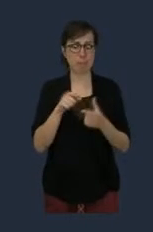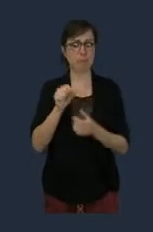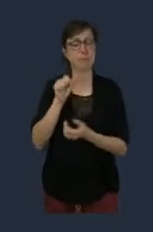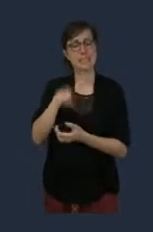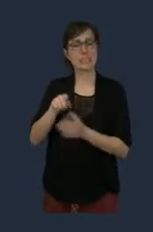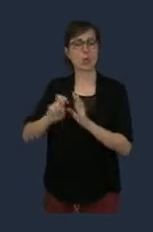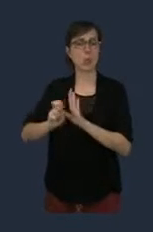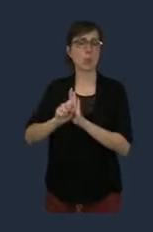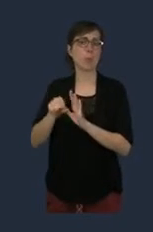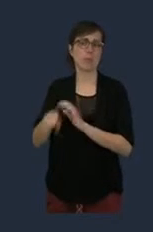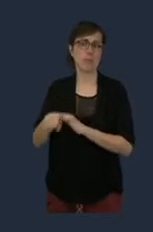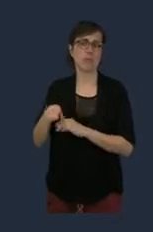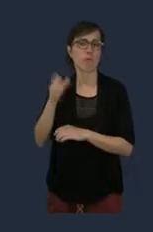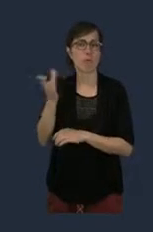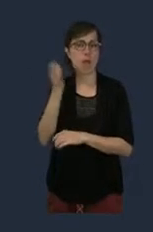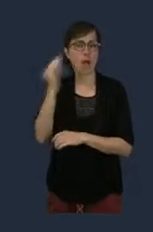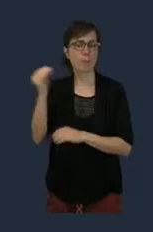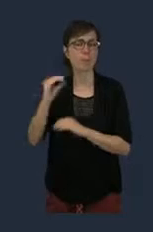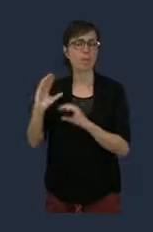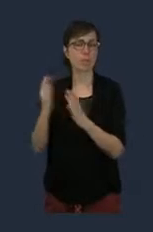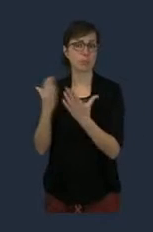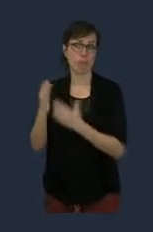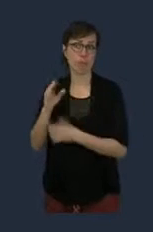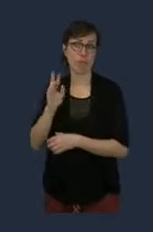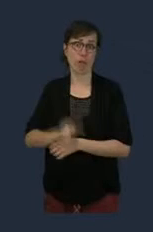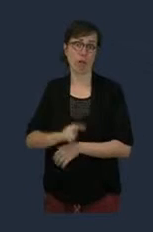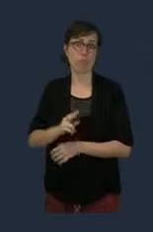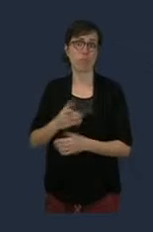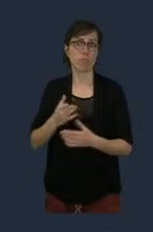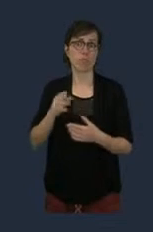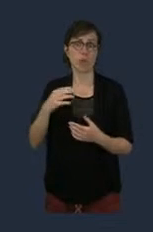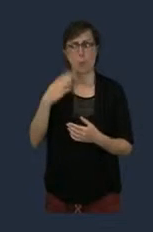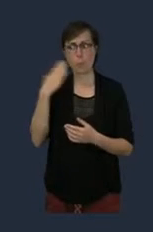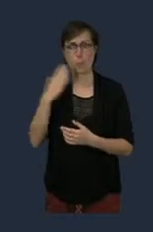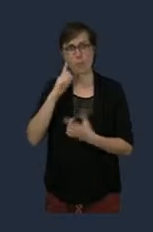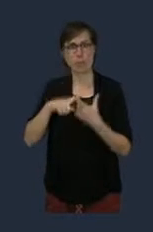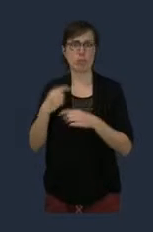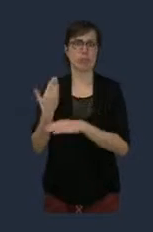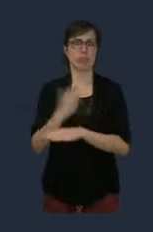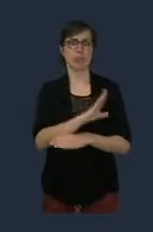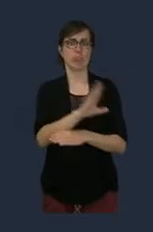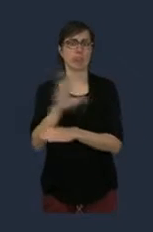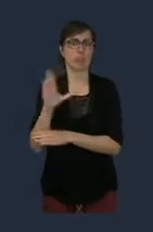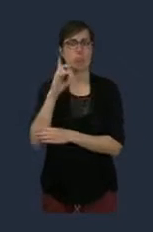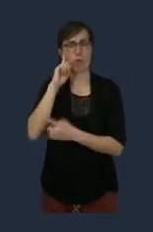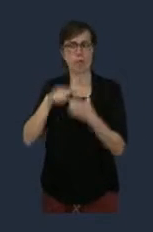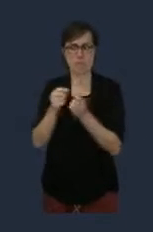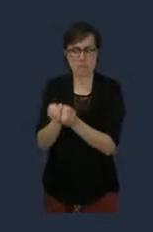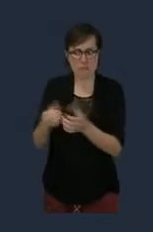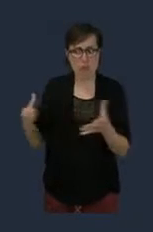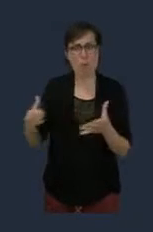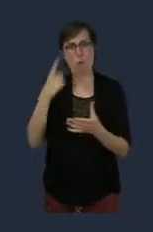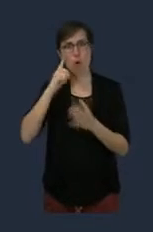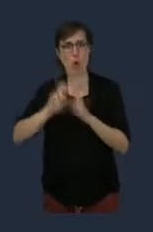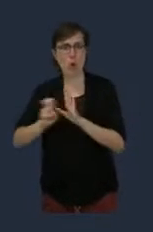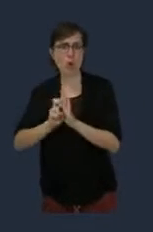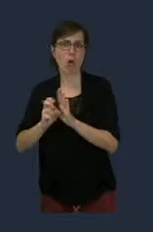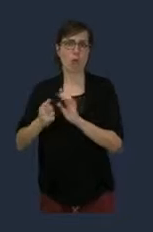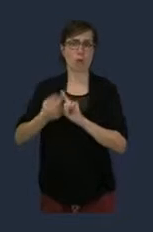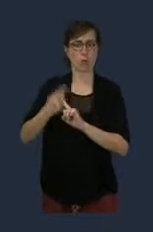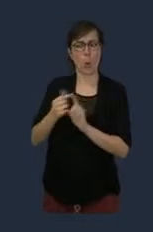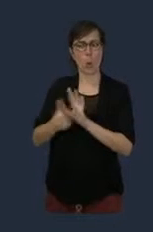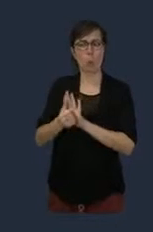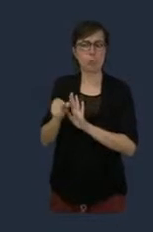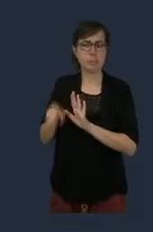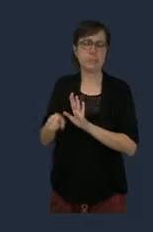répond indéniablement à un sujet de valorisation et de visibilité et de développement de la métropole grenobloise. Donc